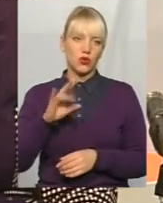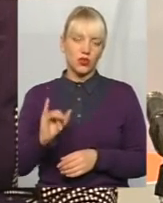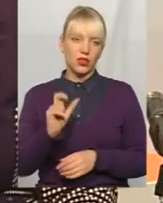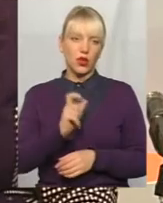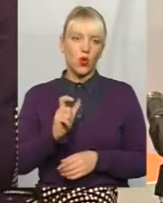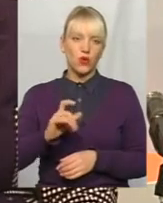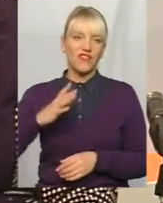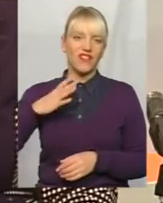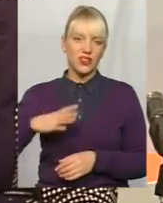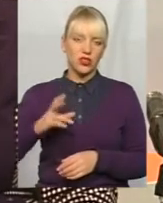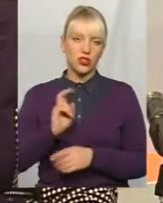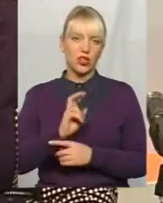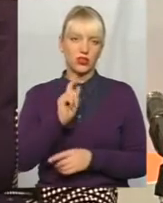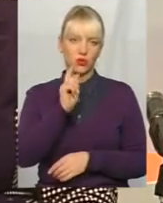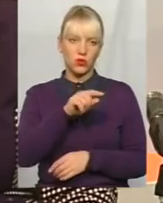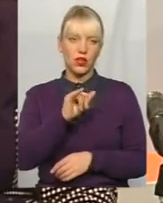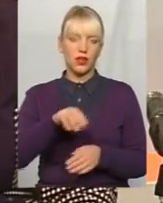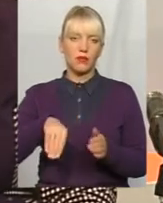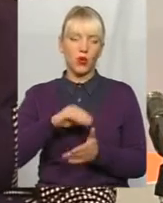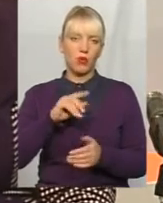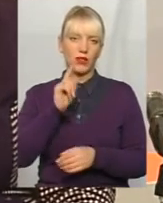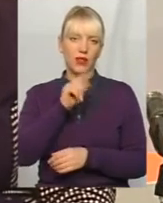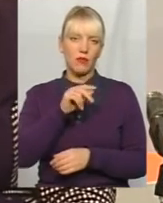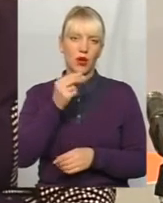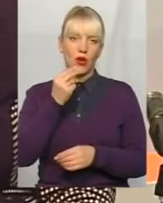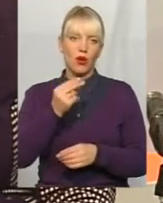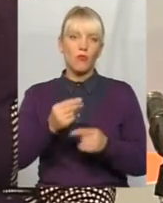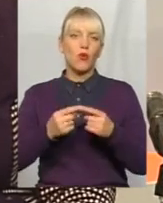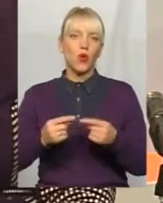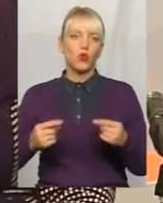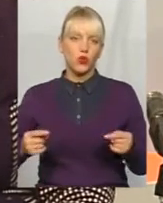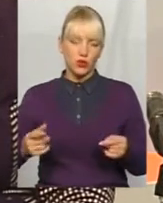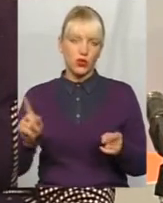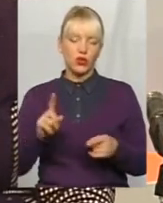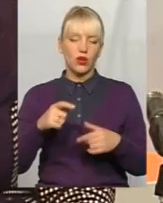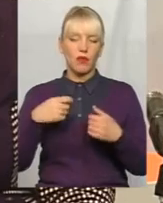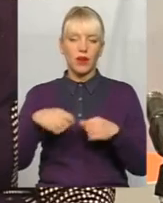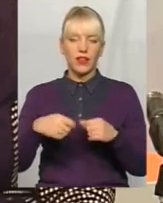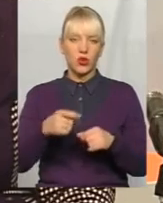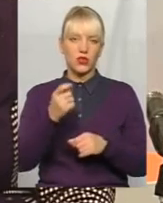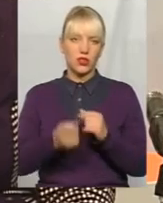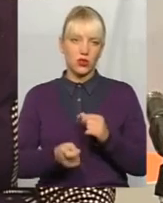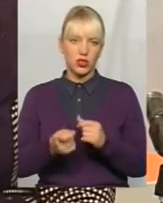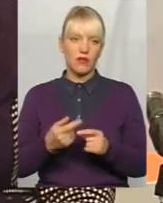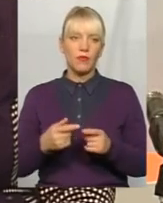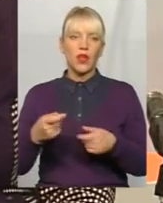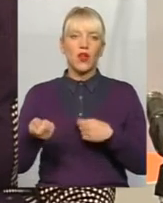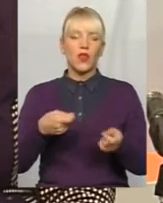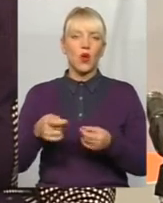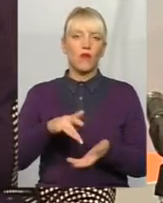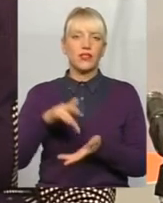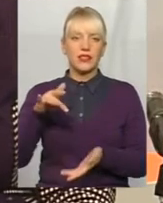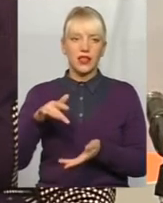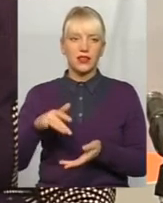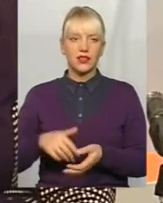ходити туди і покупати цю продукцію, яка продається дуже дешево. Торгові центри, вони теж